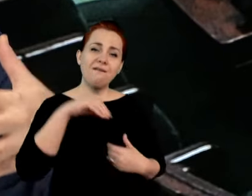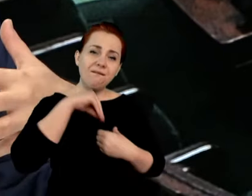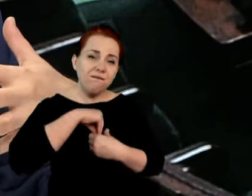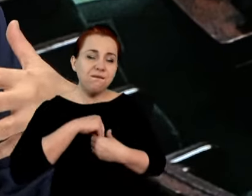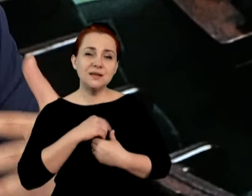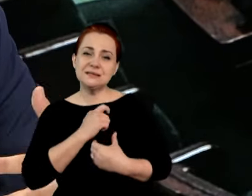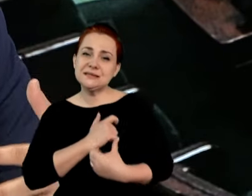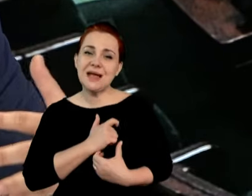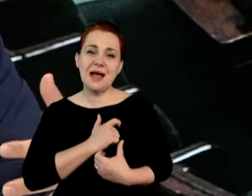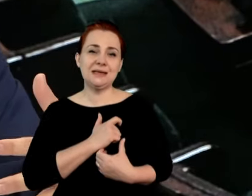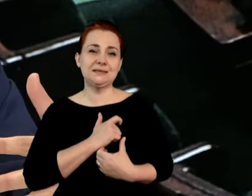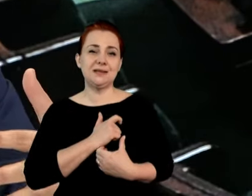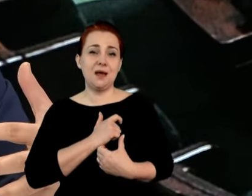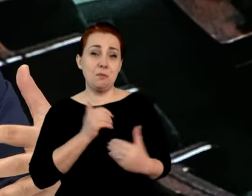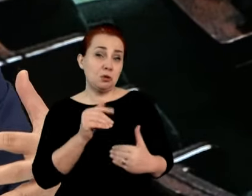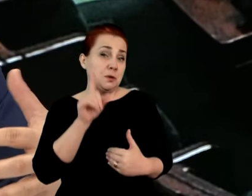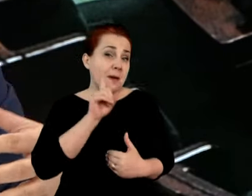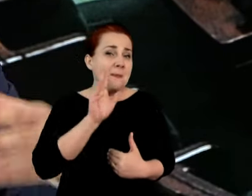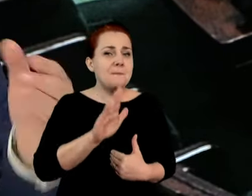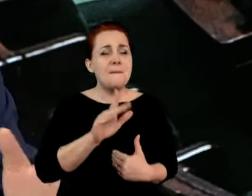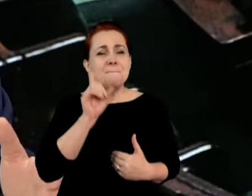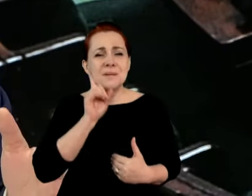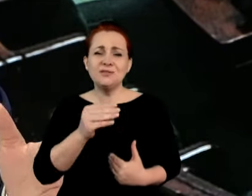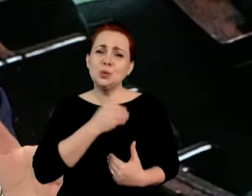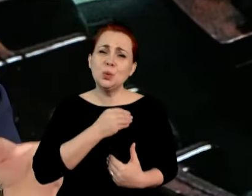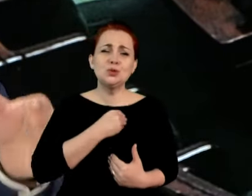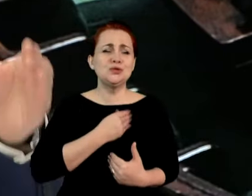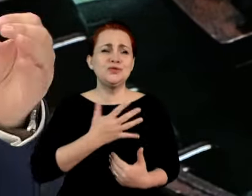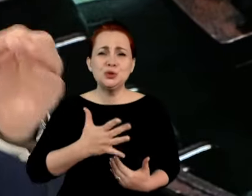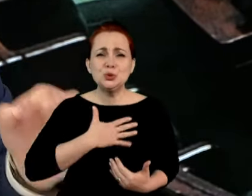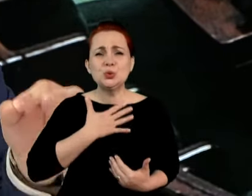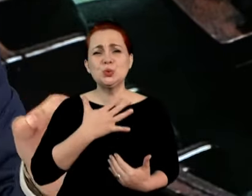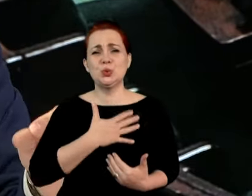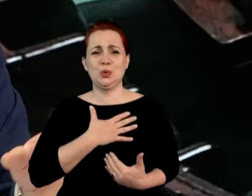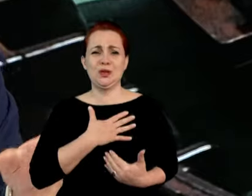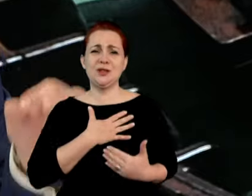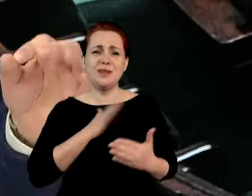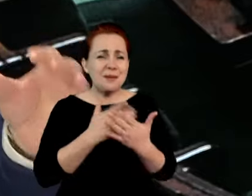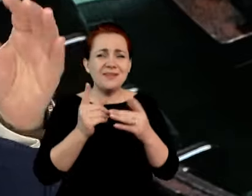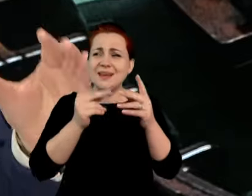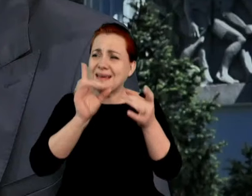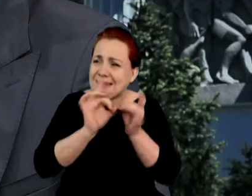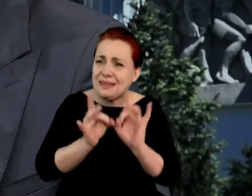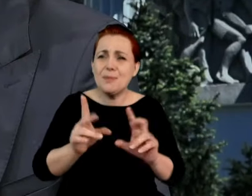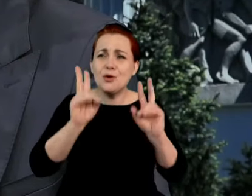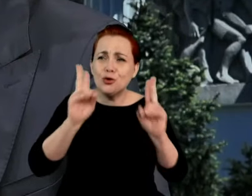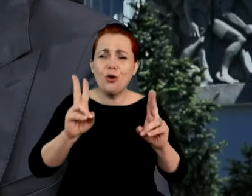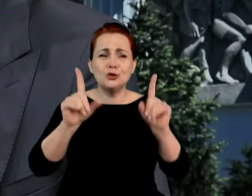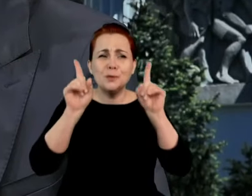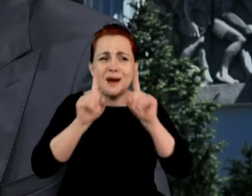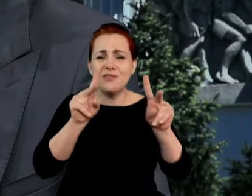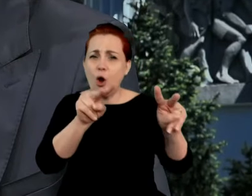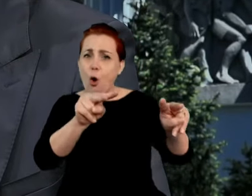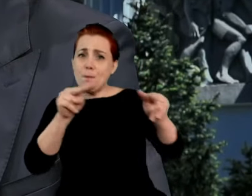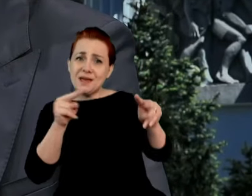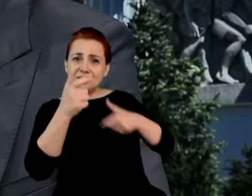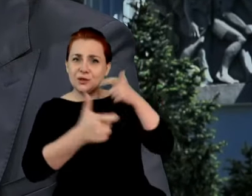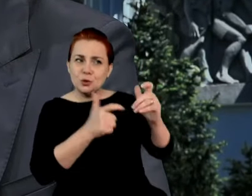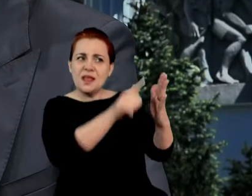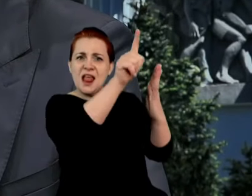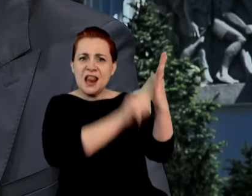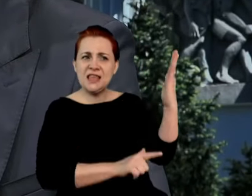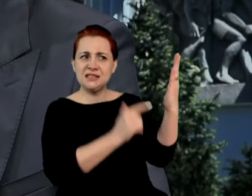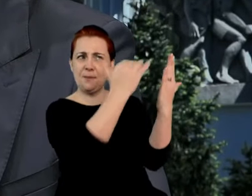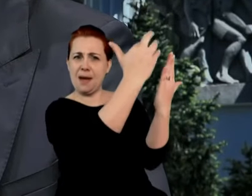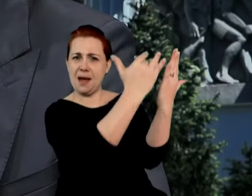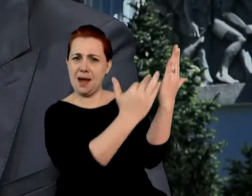takiego prawdziwego, uczciwego poczucia, że jednak ta lista, jakby ktoś tak chciał obiektywnie taką listę sporządzić, no jednak jest